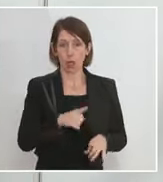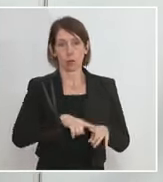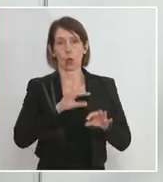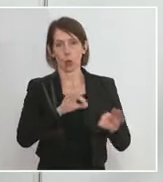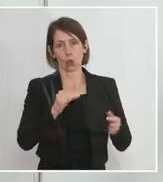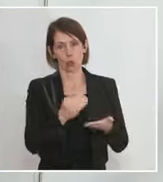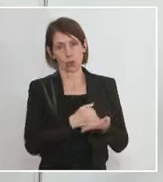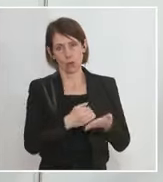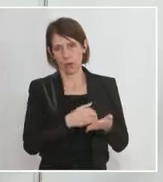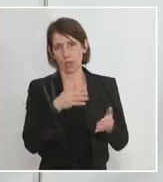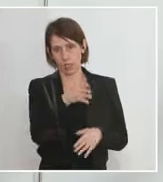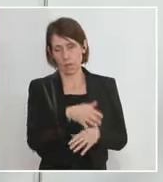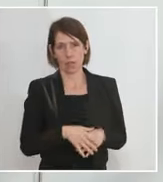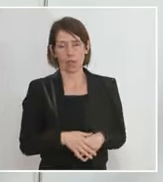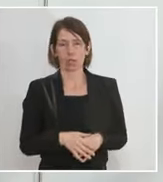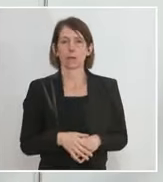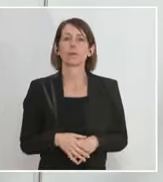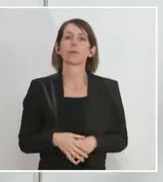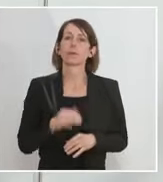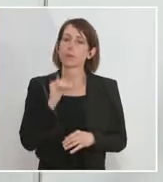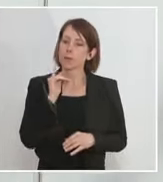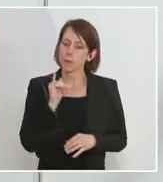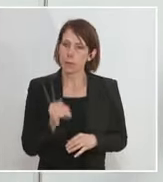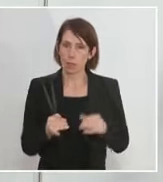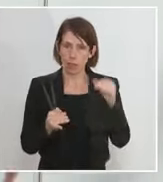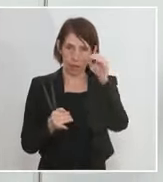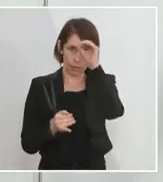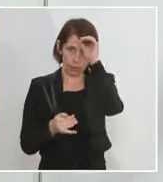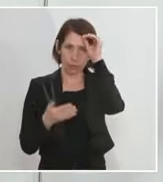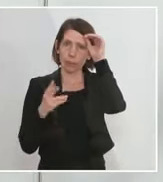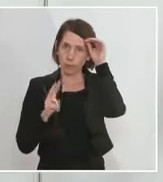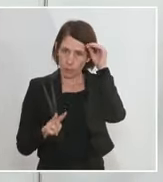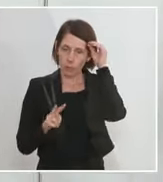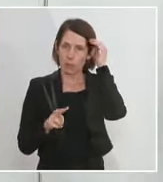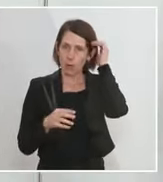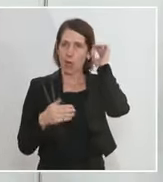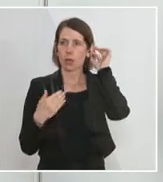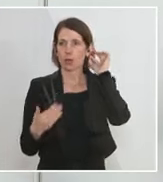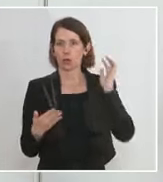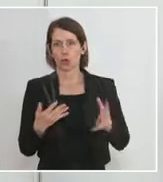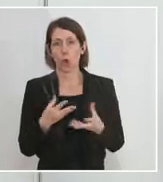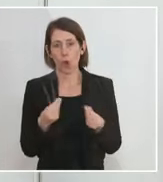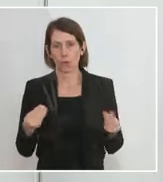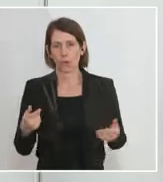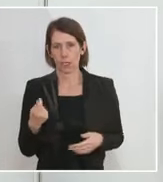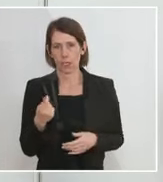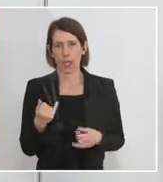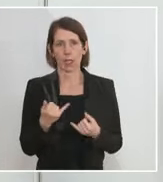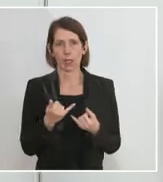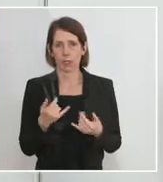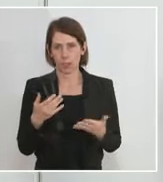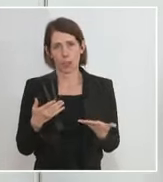effizient und effektiv. Ja, und tatsächlich, es ist so viel Geld in